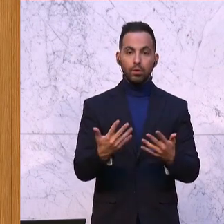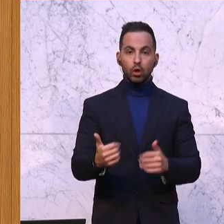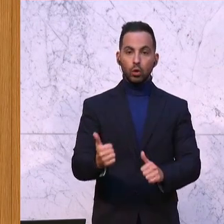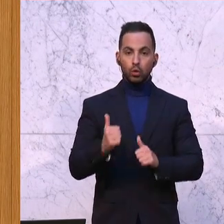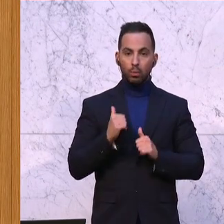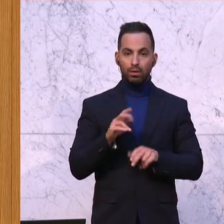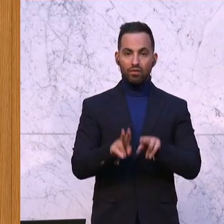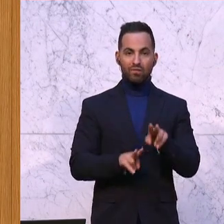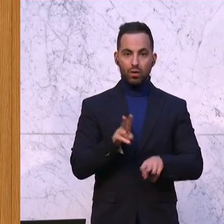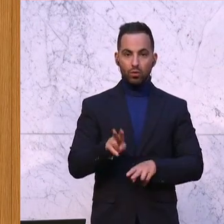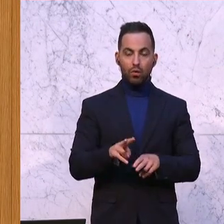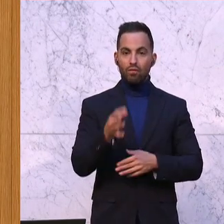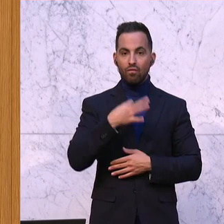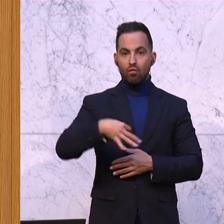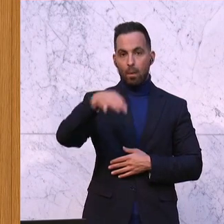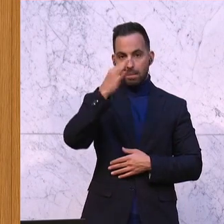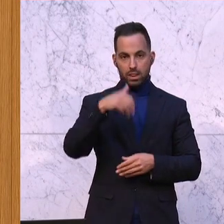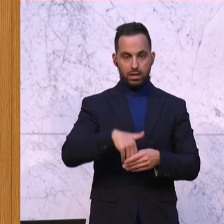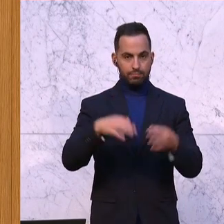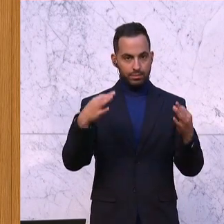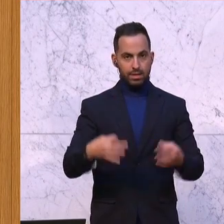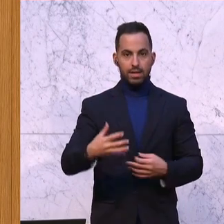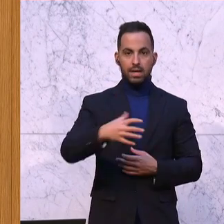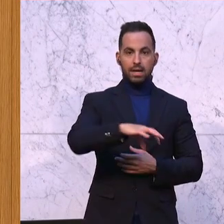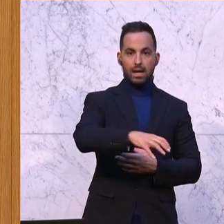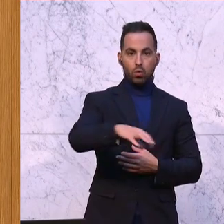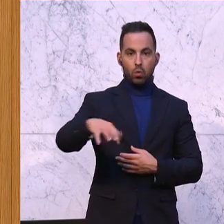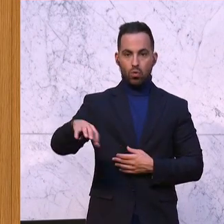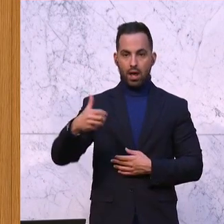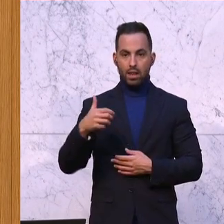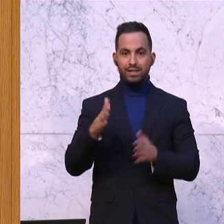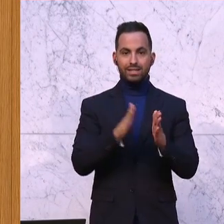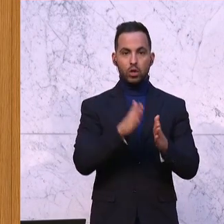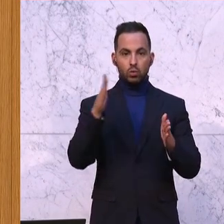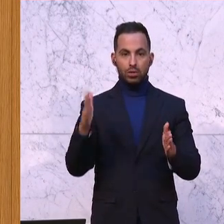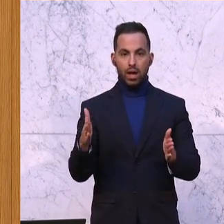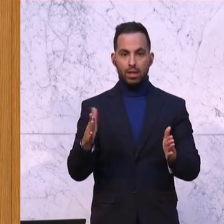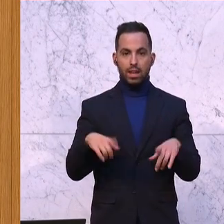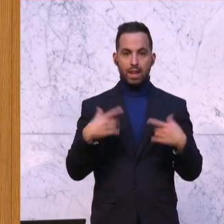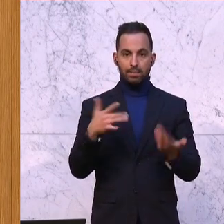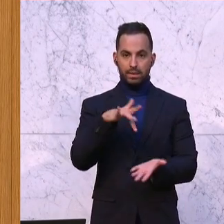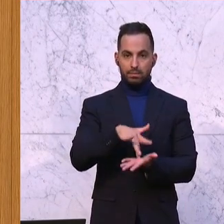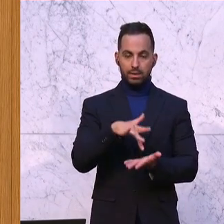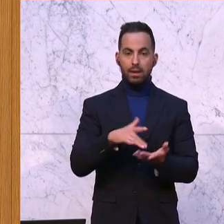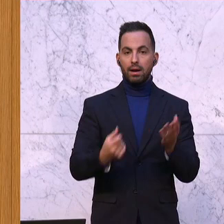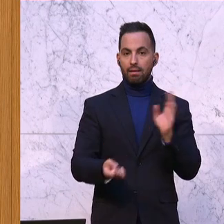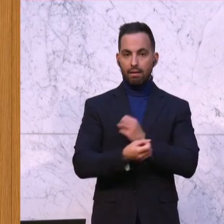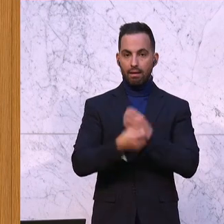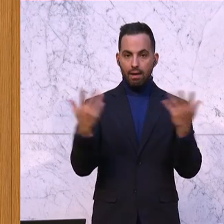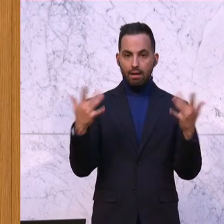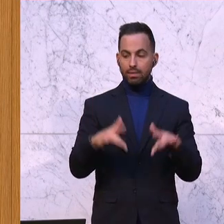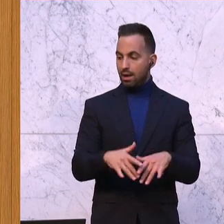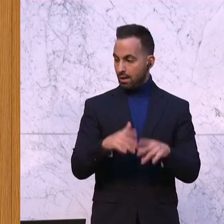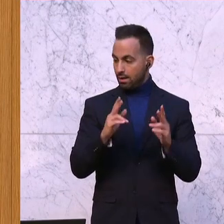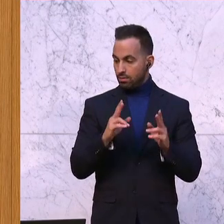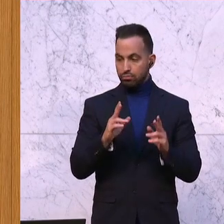Truppenverpflegung vorbildlich im Sinne regional und saisonal verfügbarer Lebensmittel natürlich im Rahmen der Möglichkeiten